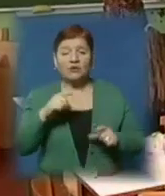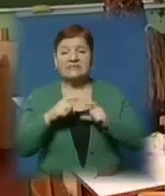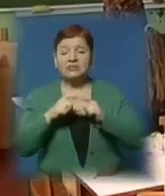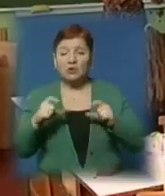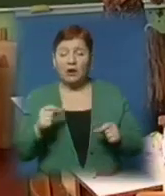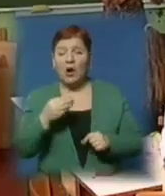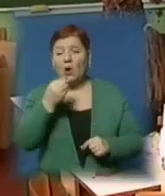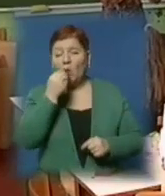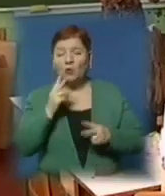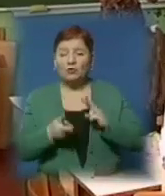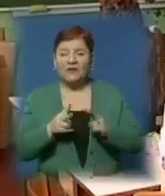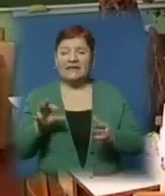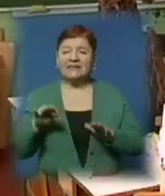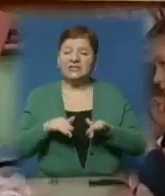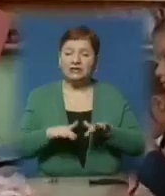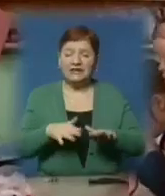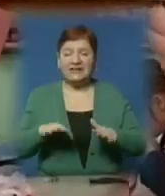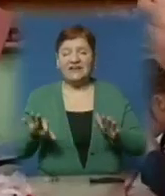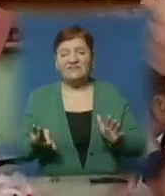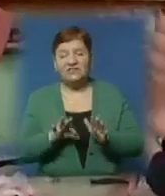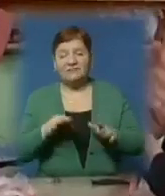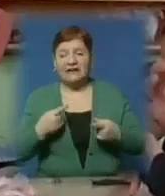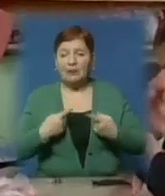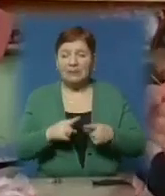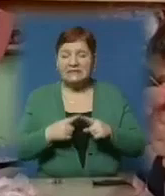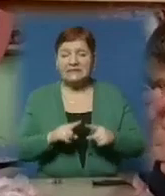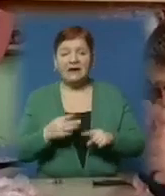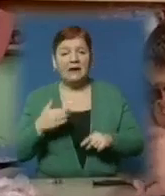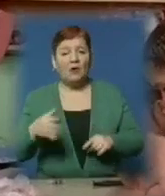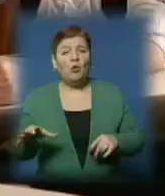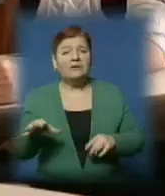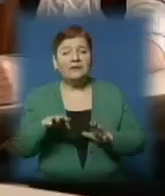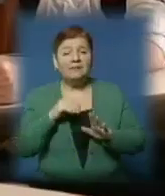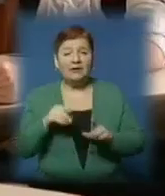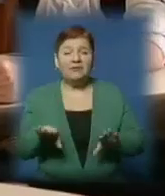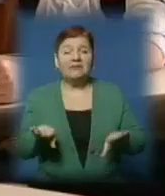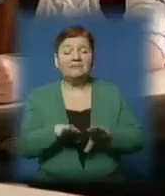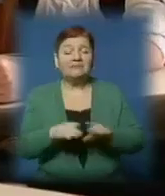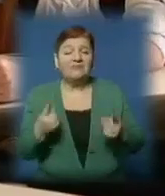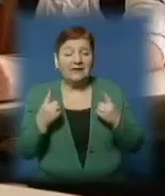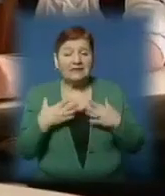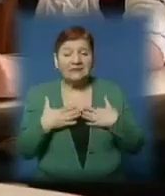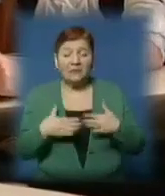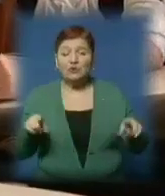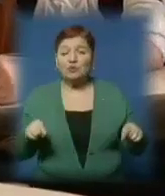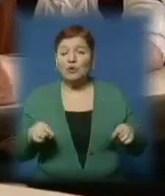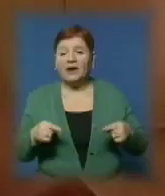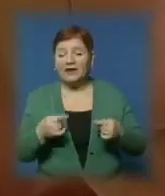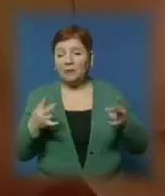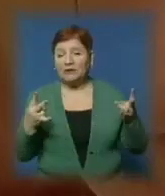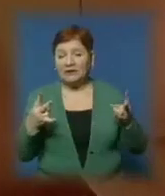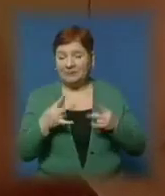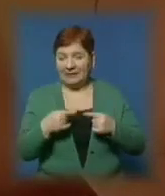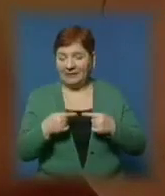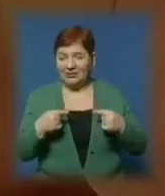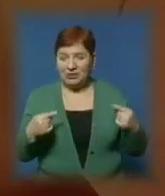готувати, шити, вишивати та плести. Учениці запевняють, отримують неабияке задоволення від створення потрібних у побуті